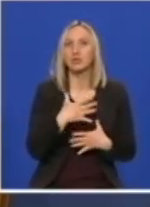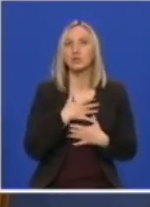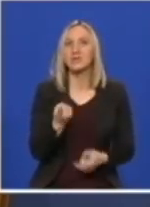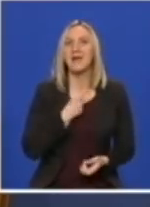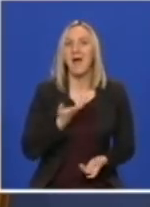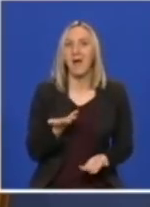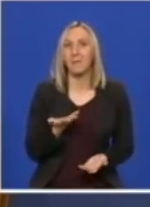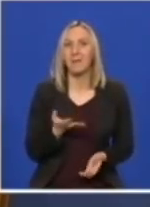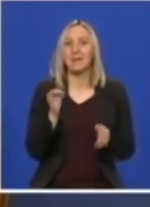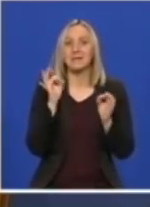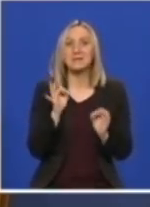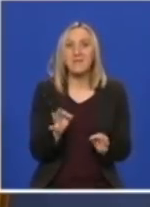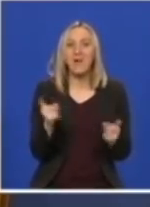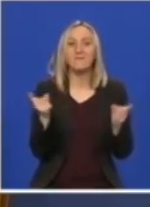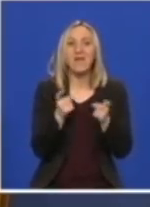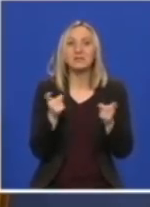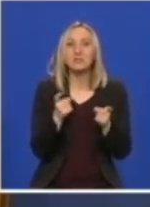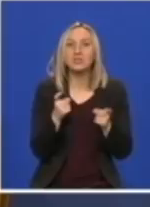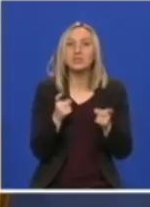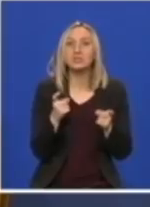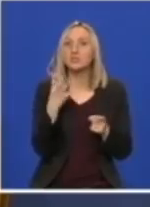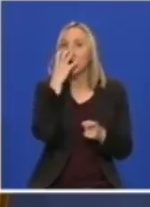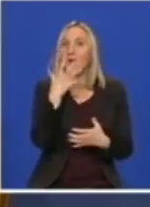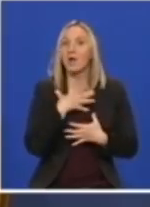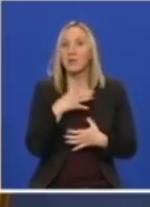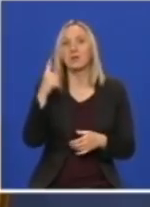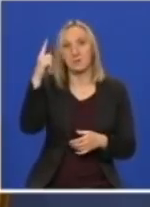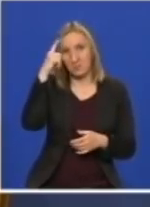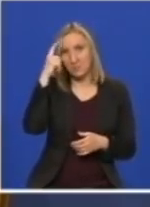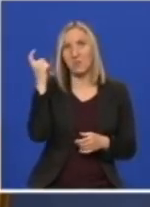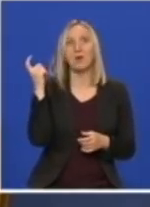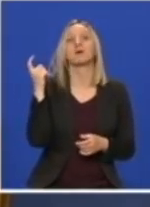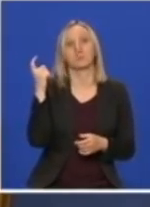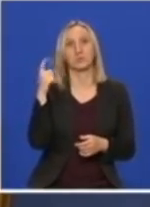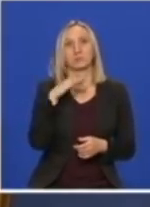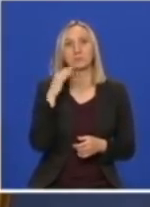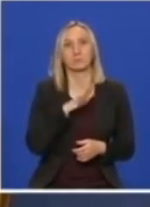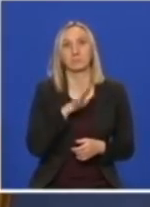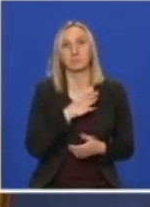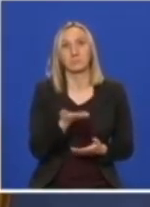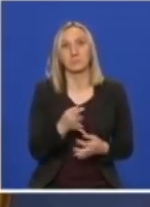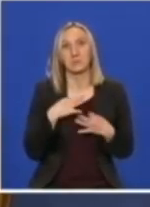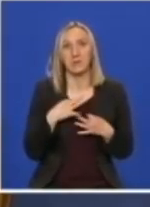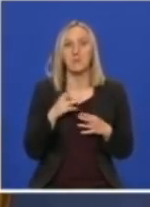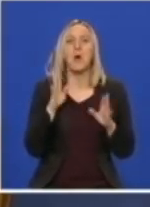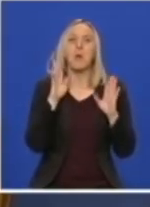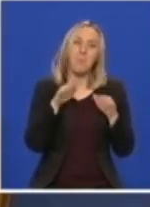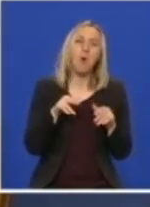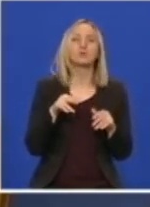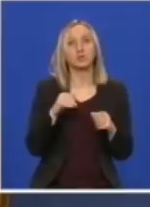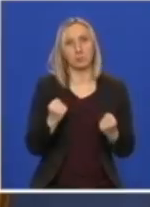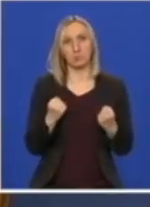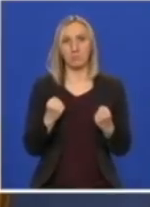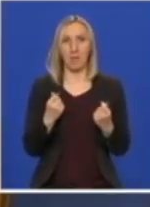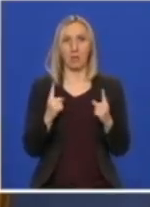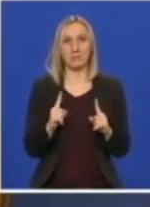boravak na mašini za veštočku ventilaciju ukazuje na potencijalnu vitalnu ugroženost. Takav pacijent može da bude stabilan u jednom trenutku